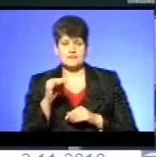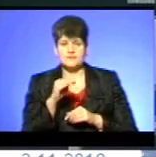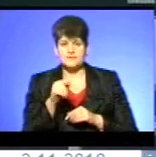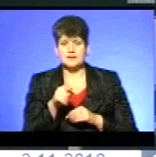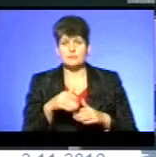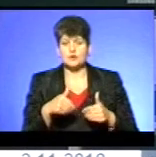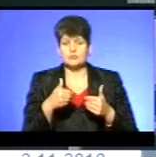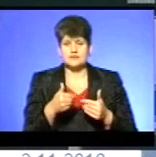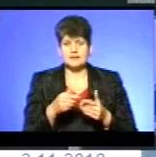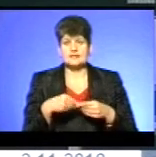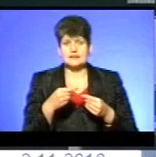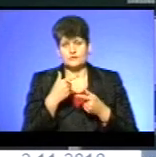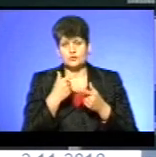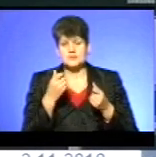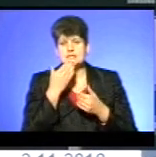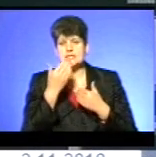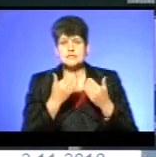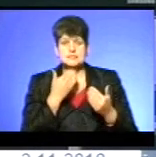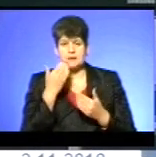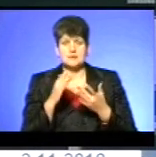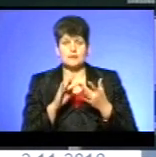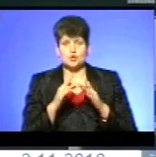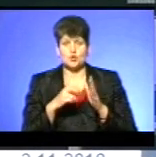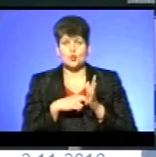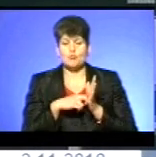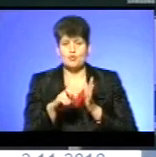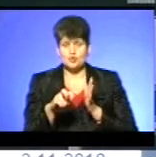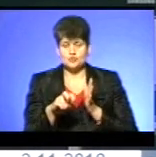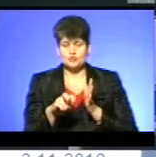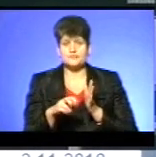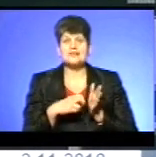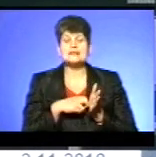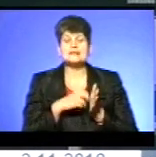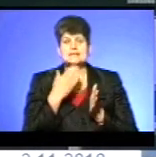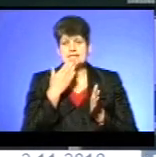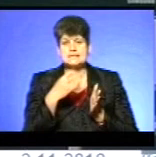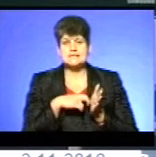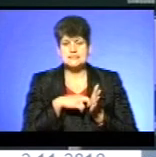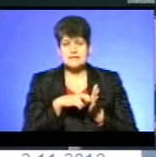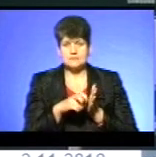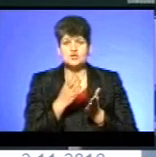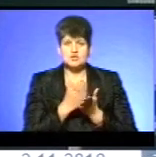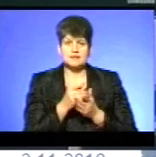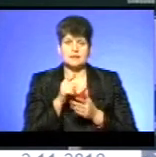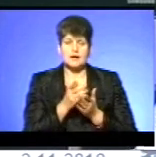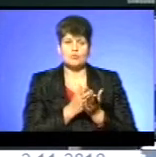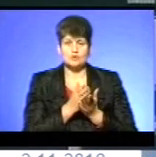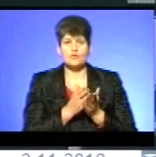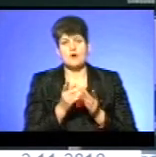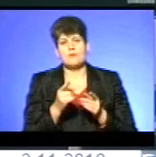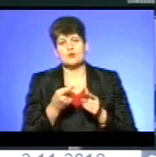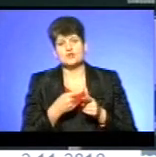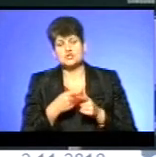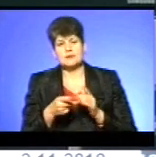порекомендували надіслати інформаційний запит на електронну пошту. Запити з проханням повідомити, чи є така послуга в оператора, або чи